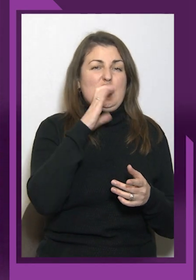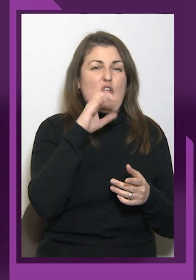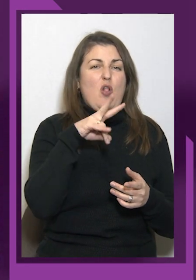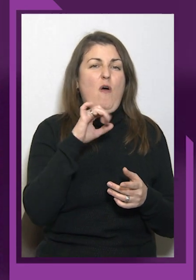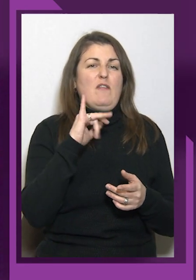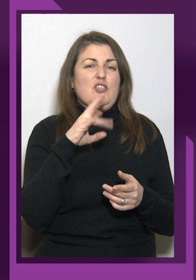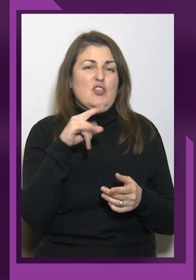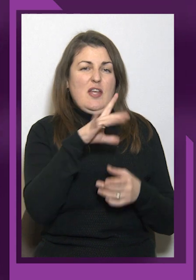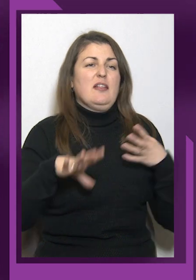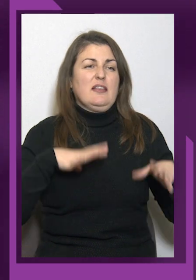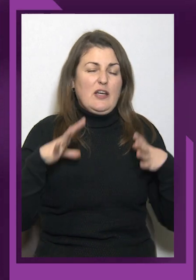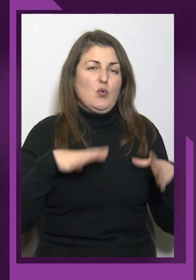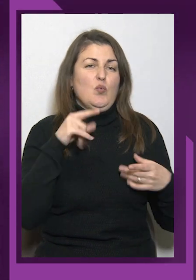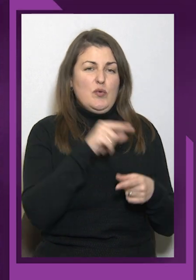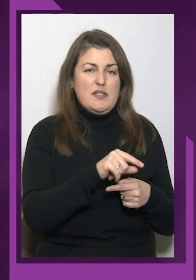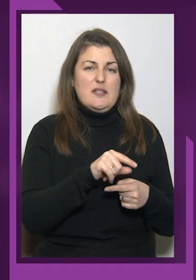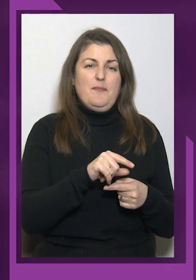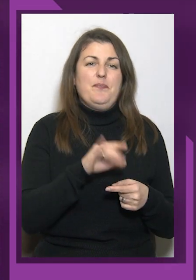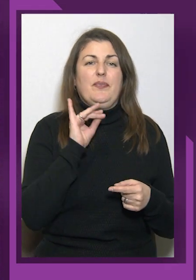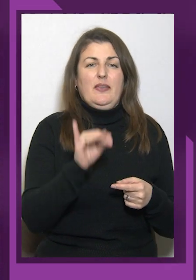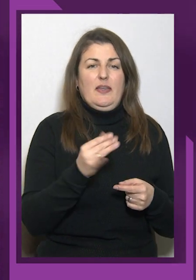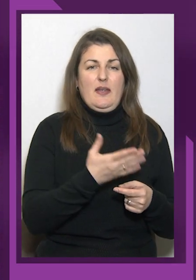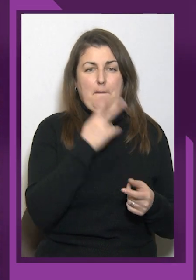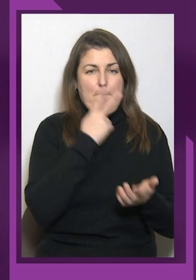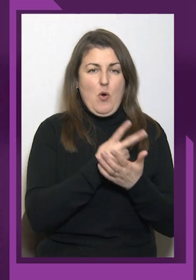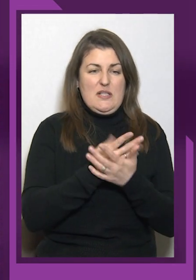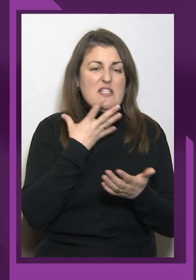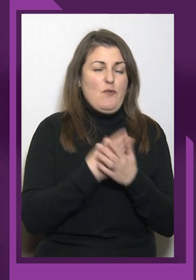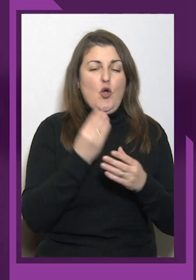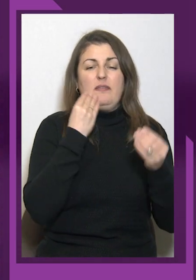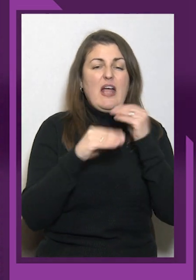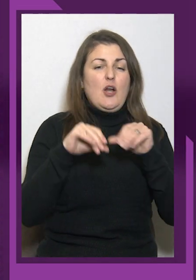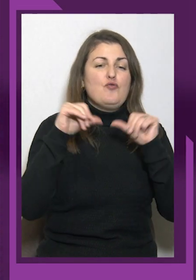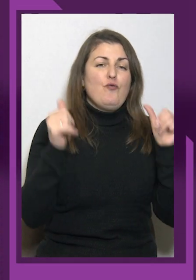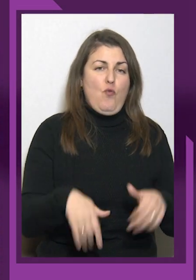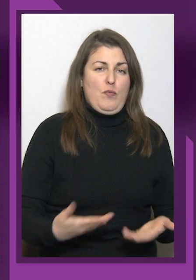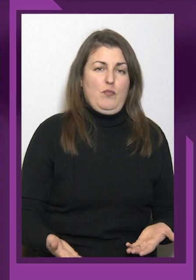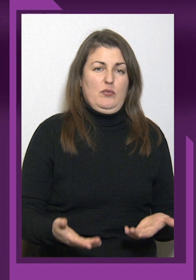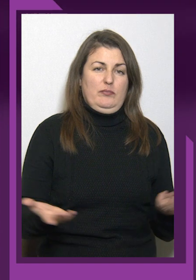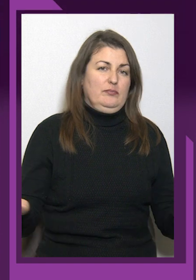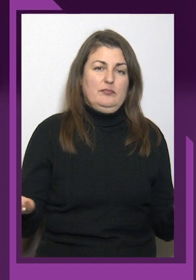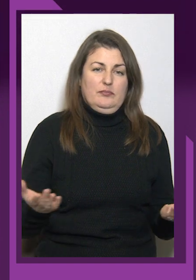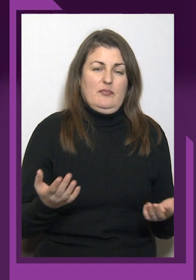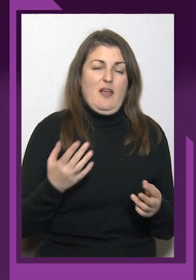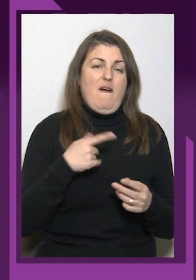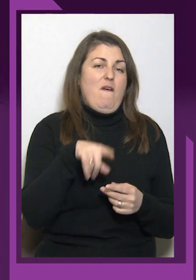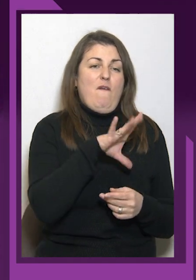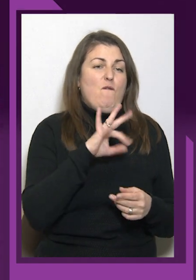показав свою найкращу форму, вони всі герої, вони всі, я не можу сказати,